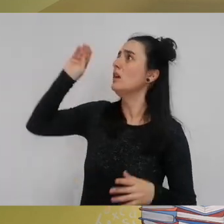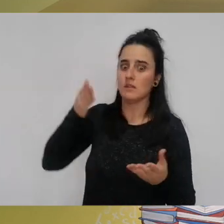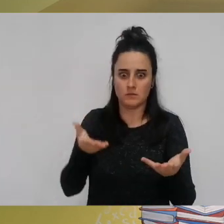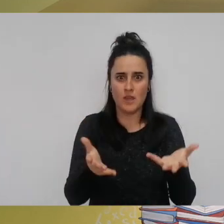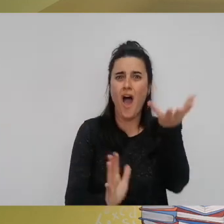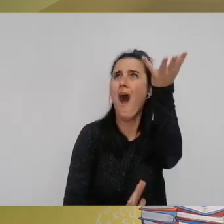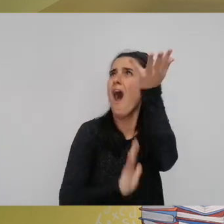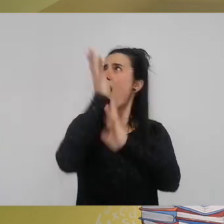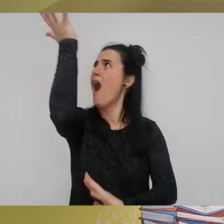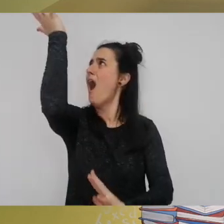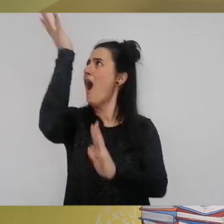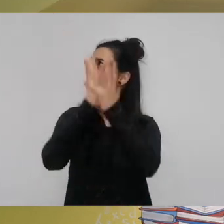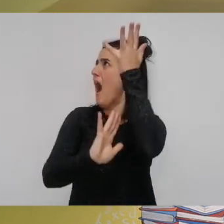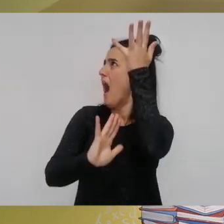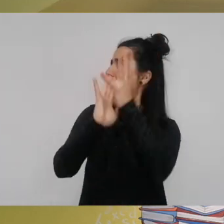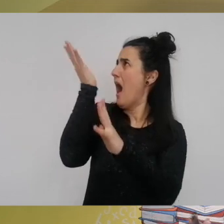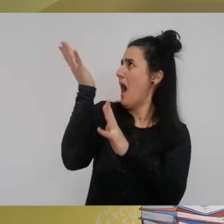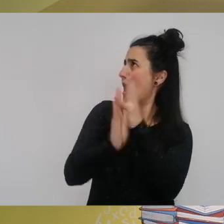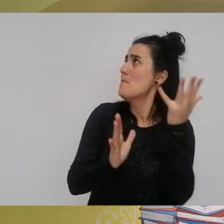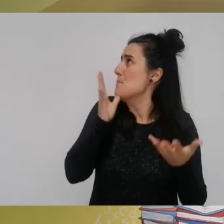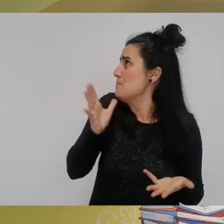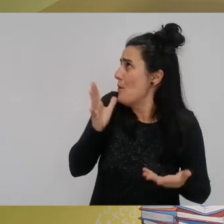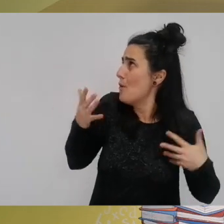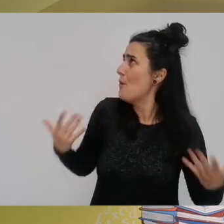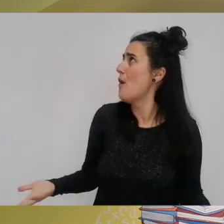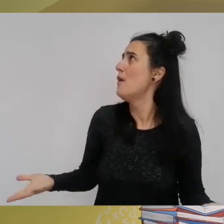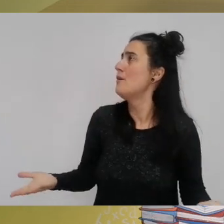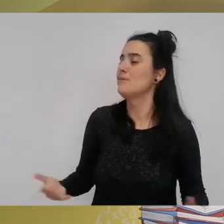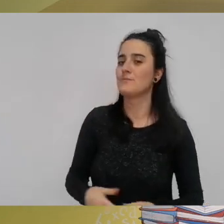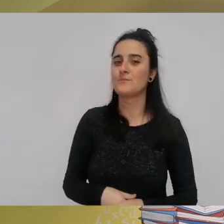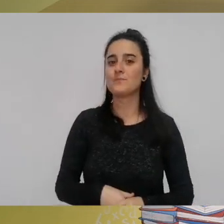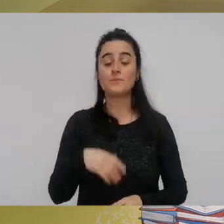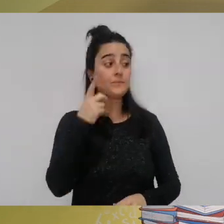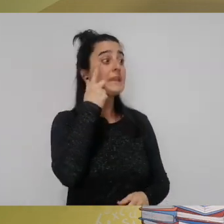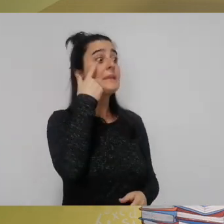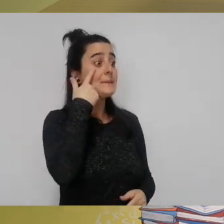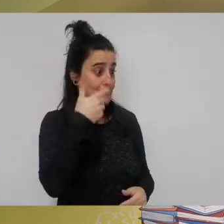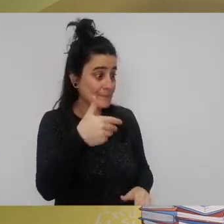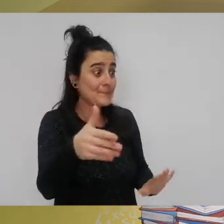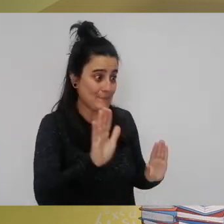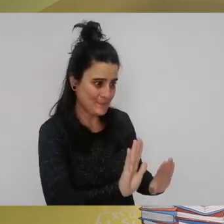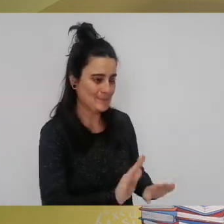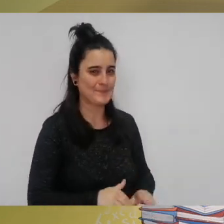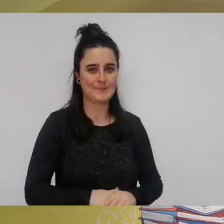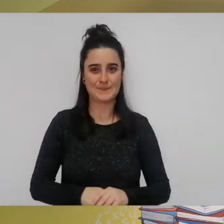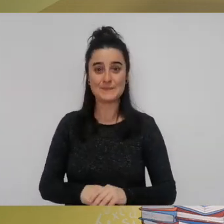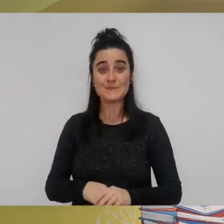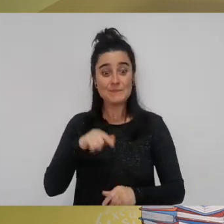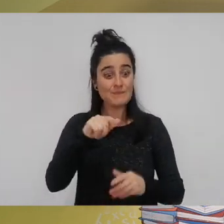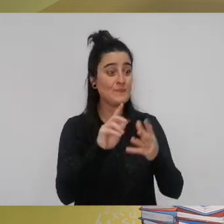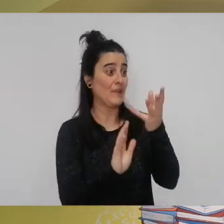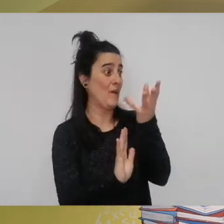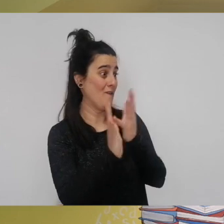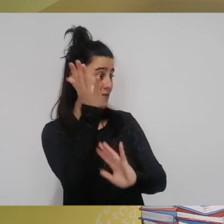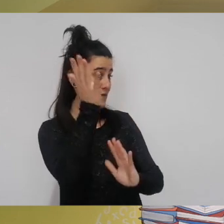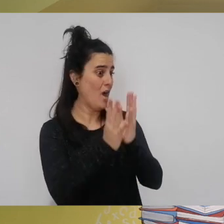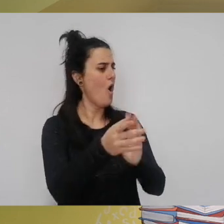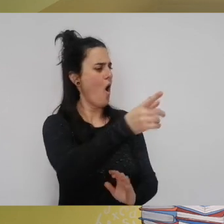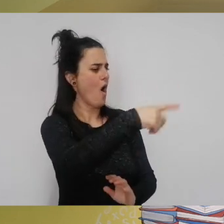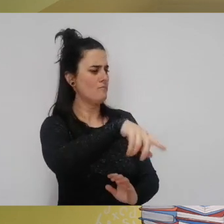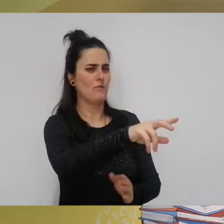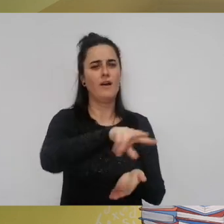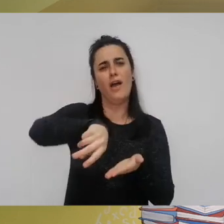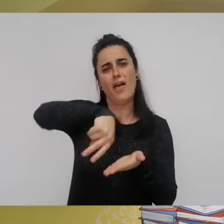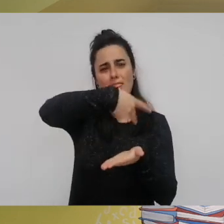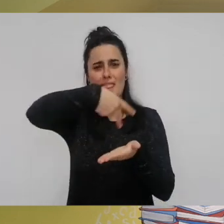baina zertarako nahi dugu borrelako suan dia ikosiko duzue suan eninguruan egine zazue